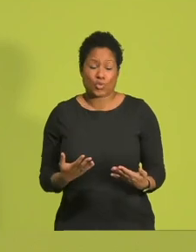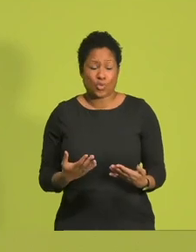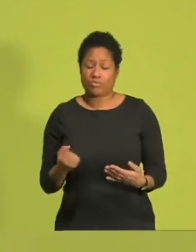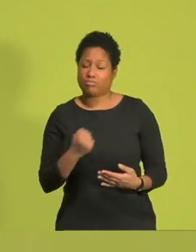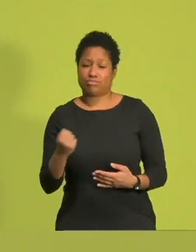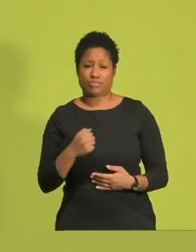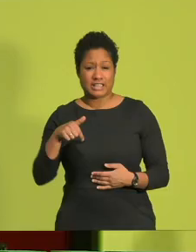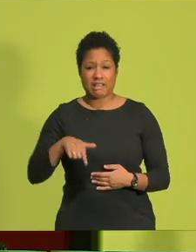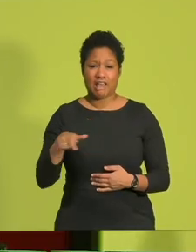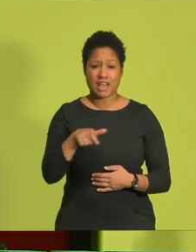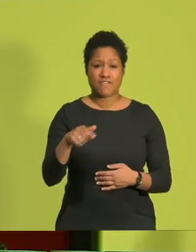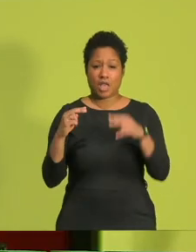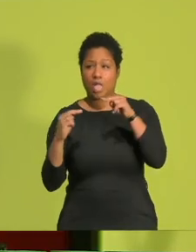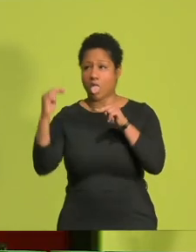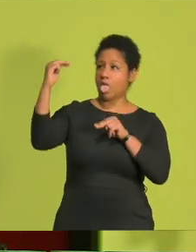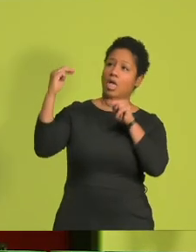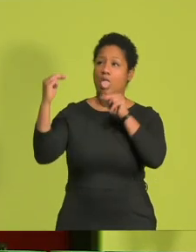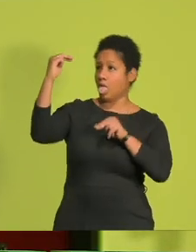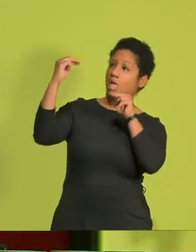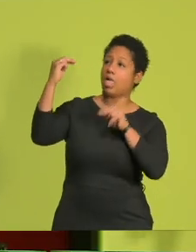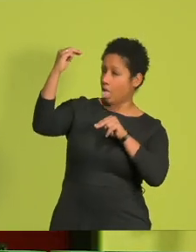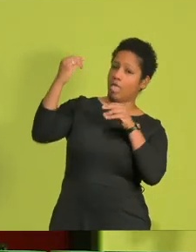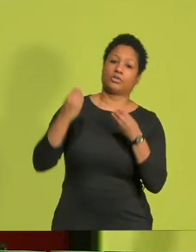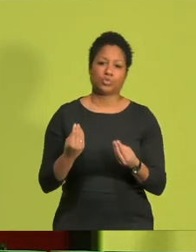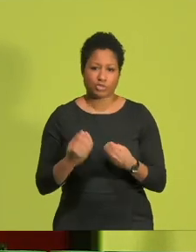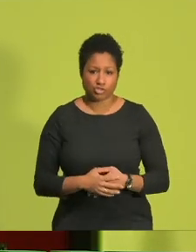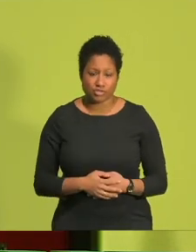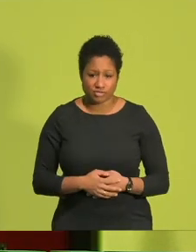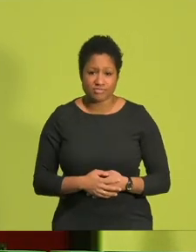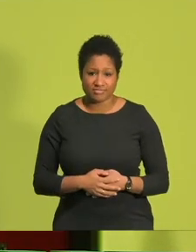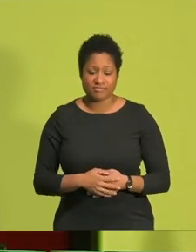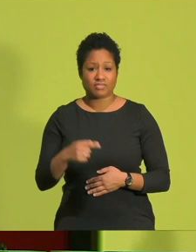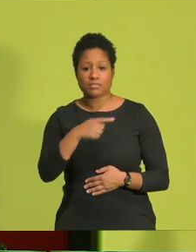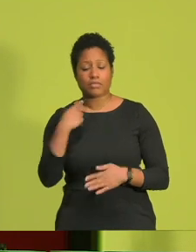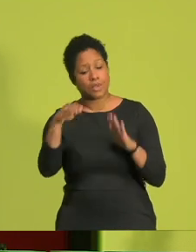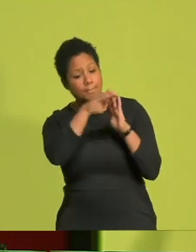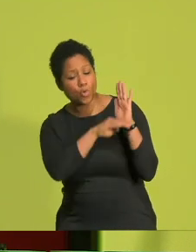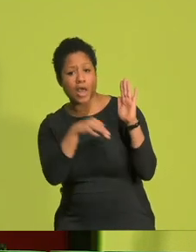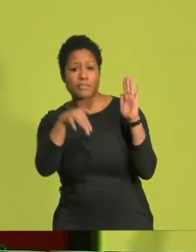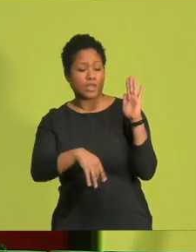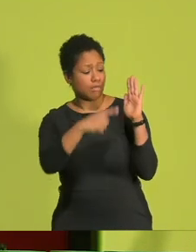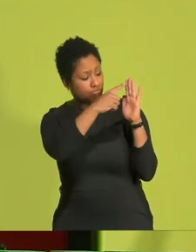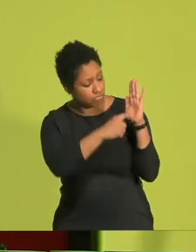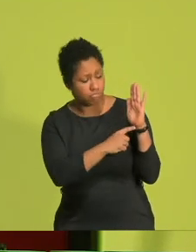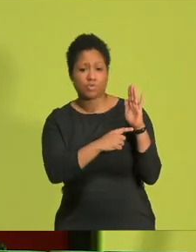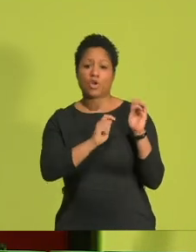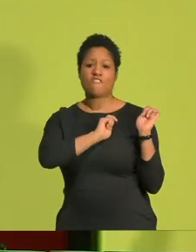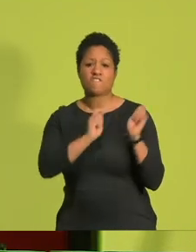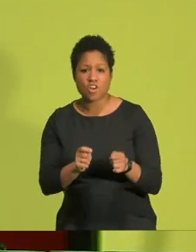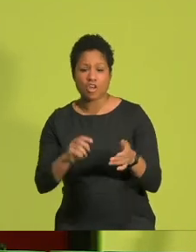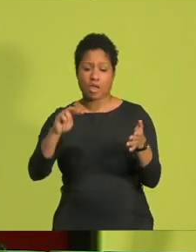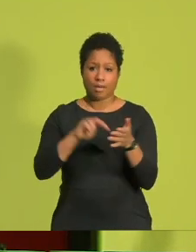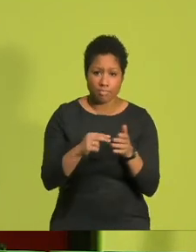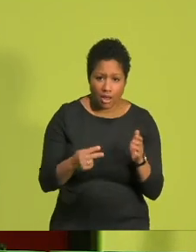vermissen in NRW. In unserem Programm findet jeder und jede einen konkreten Vorschlag, einen konkreten Plan,